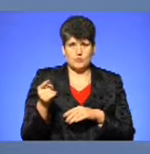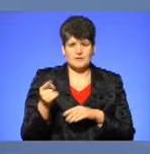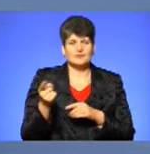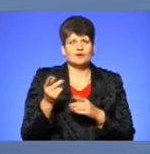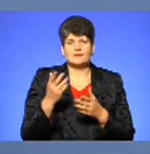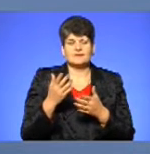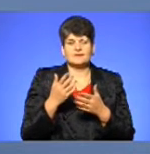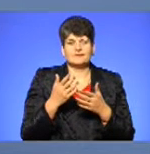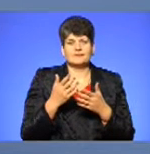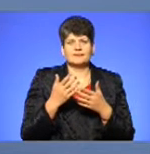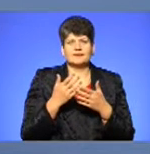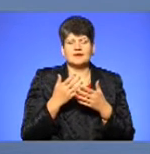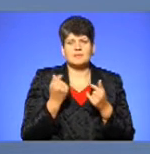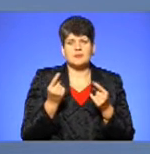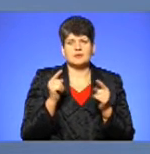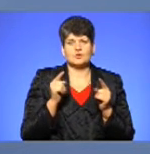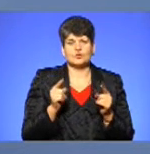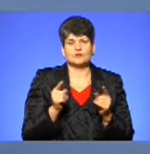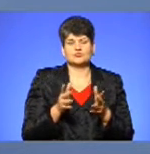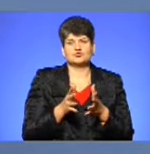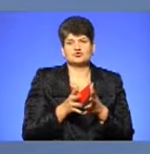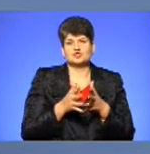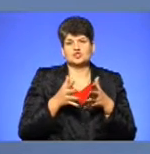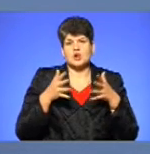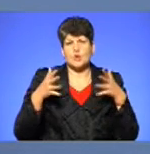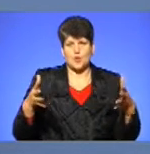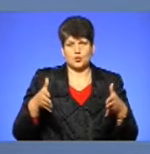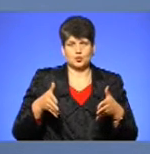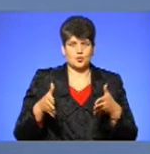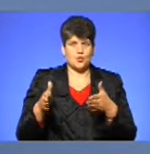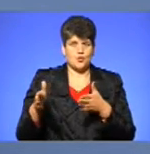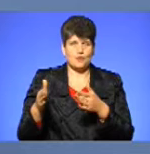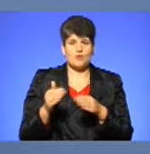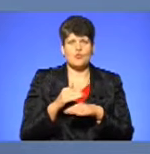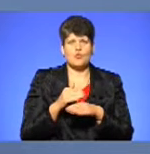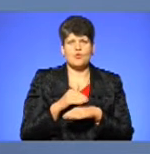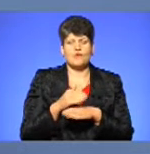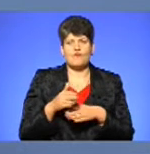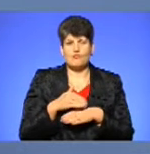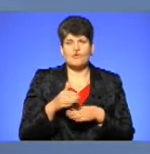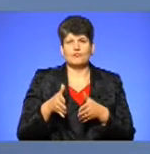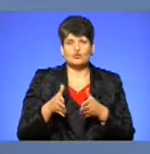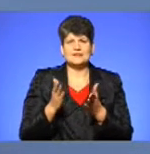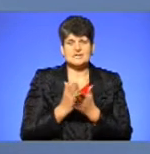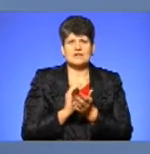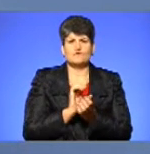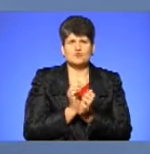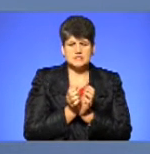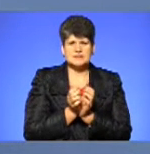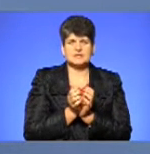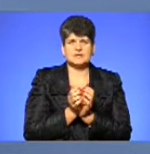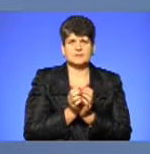відзначається такою широкою дорогою, тобто вулиці є вискі, є затори, і кожен хоче,